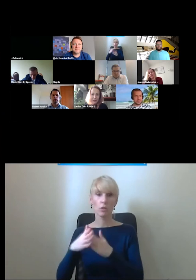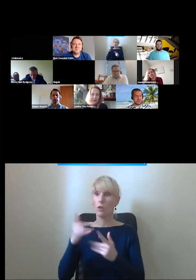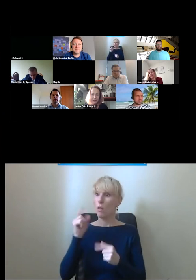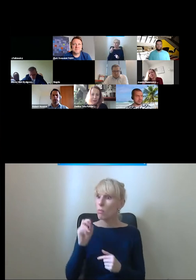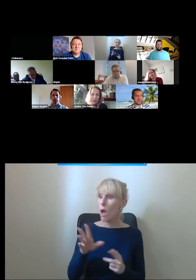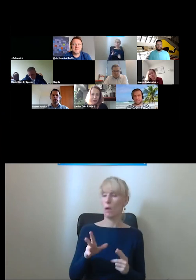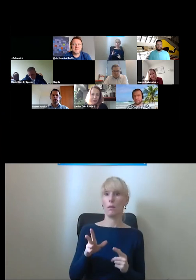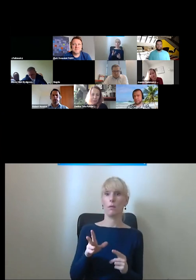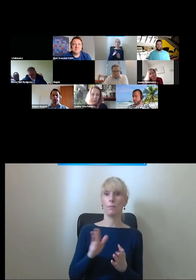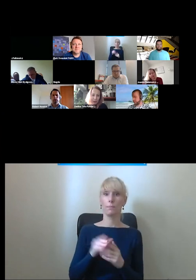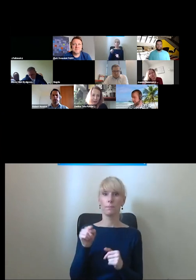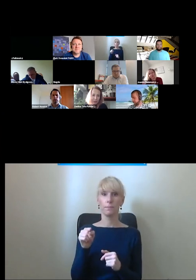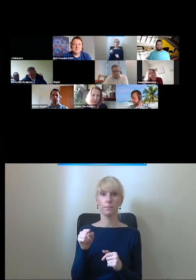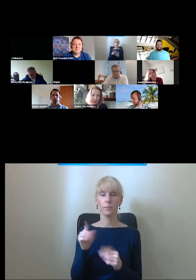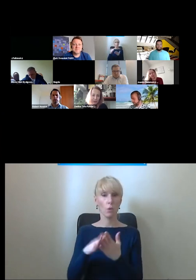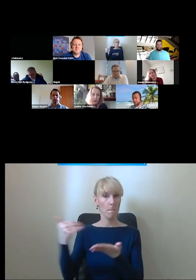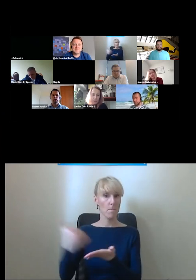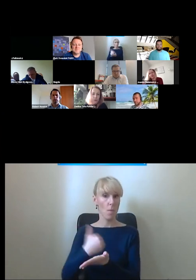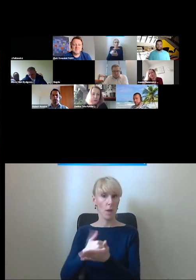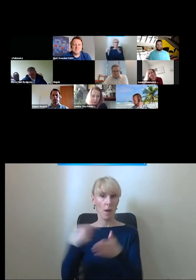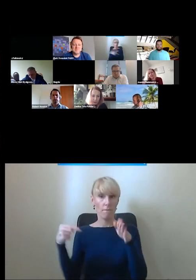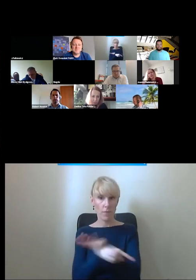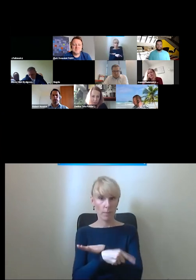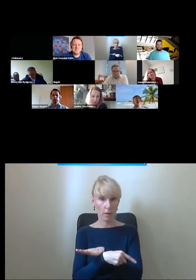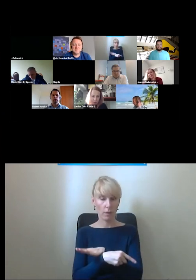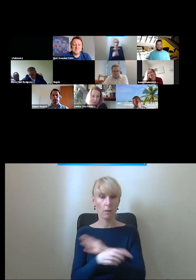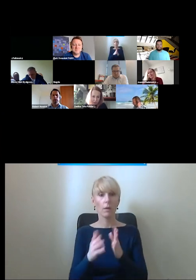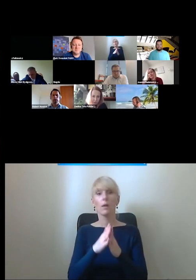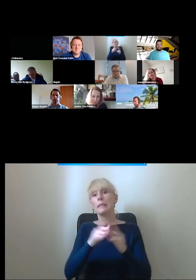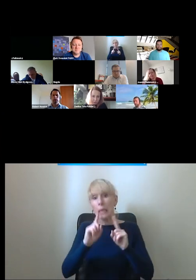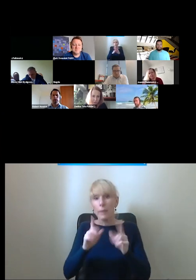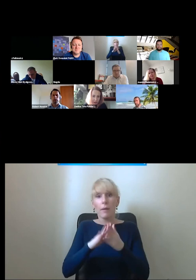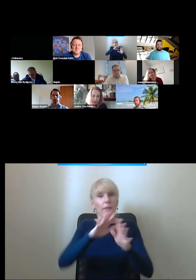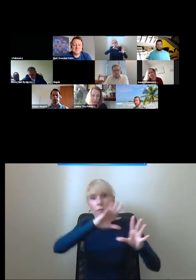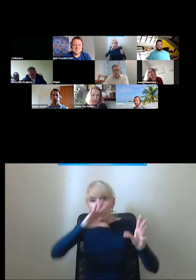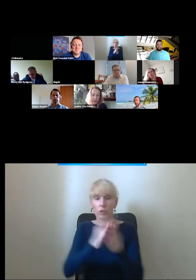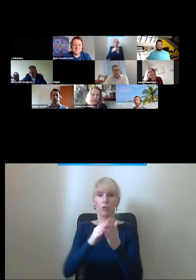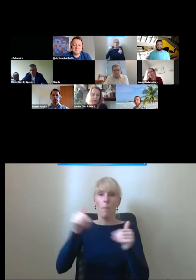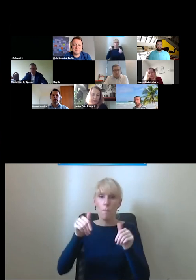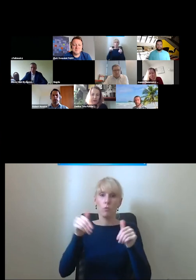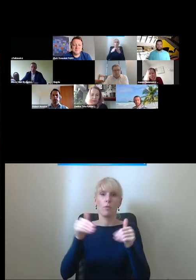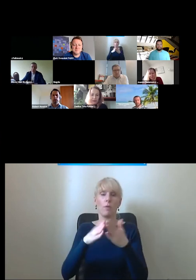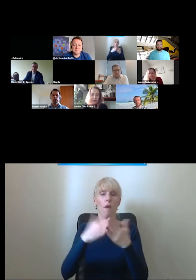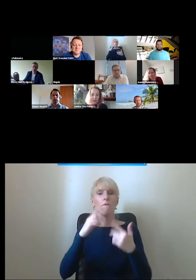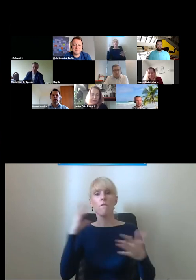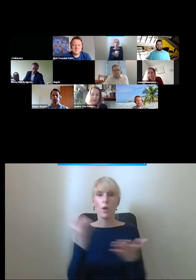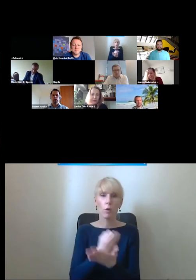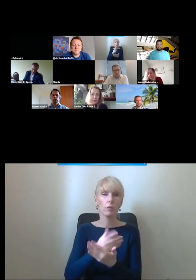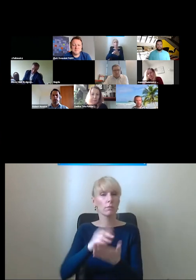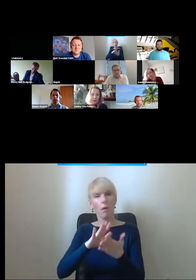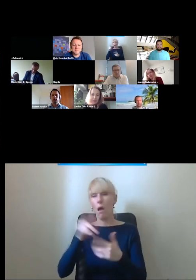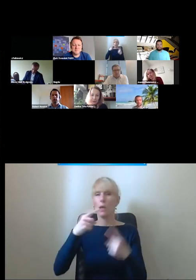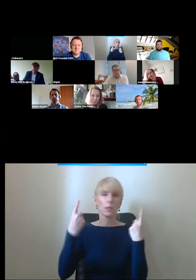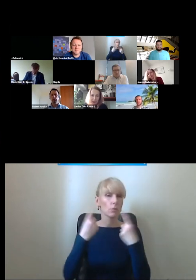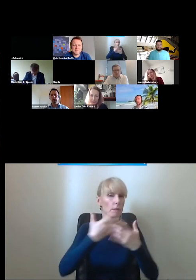że to pomaga w ewakuacji owszem wszystko jest w pomóc jeżeli jesteśmy w jakiejś dramatycznej sytuacji